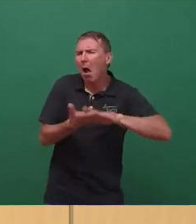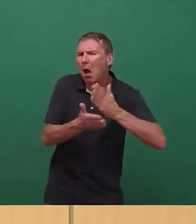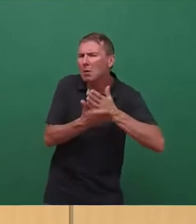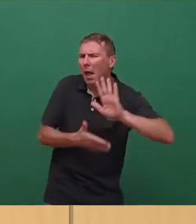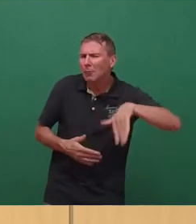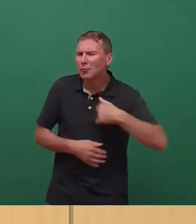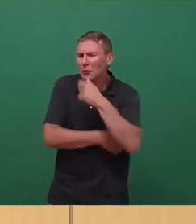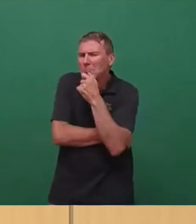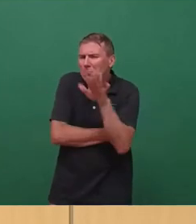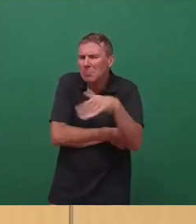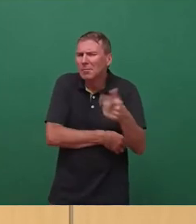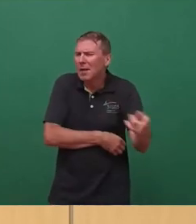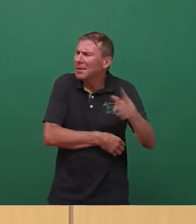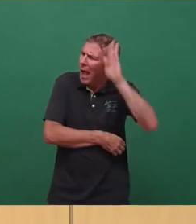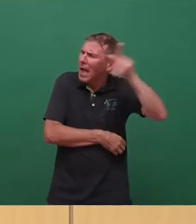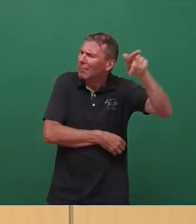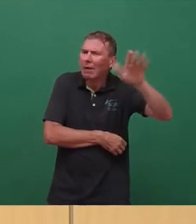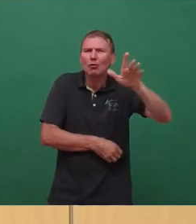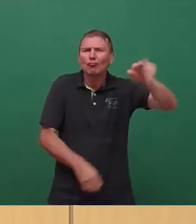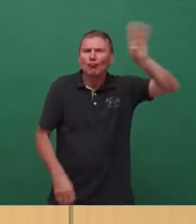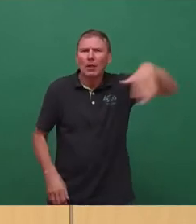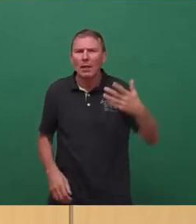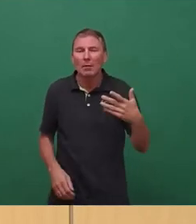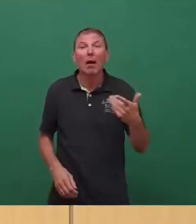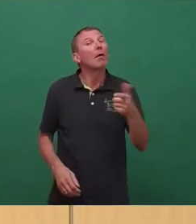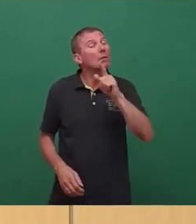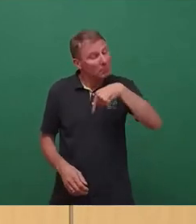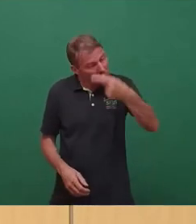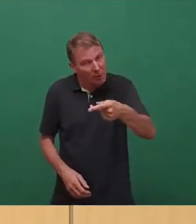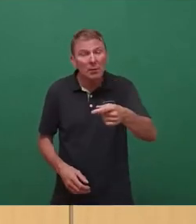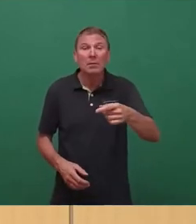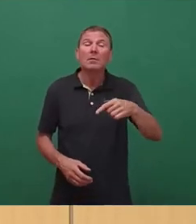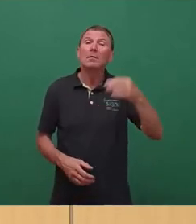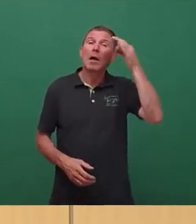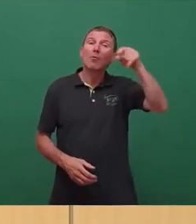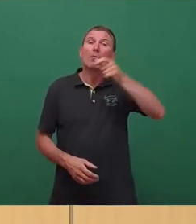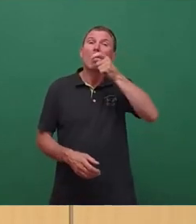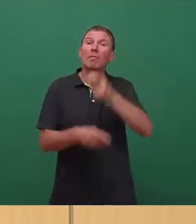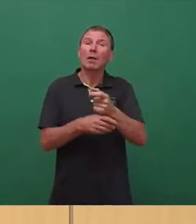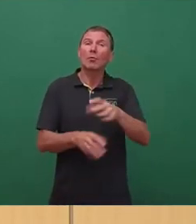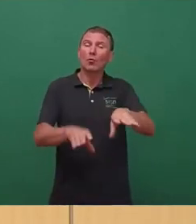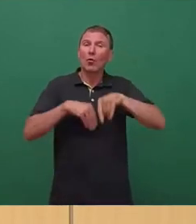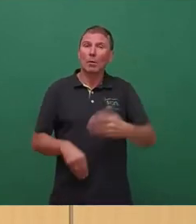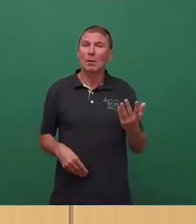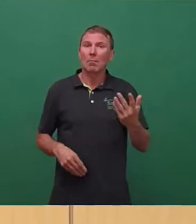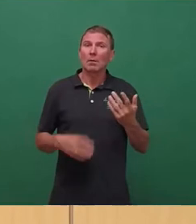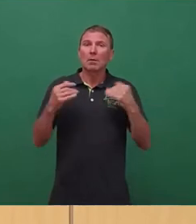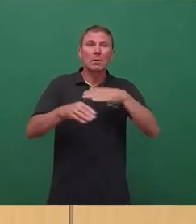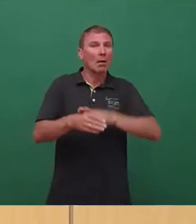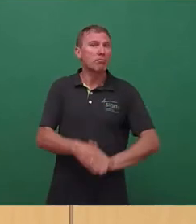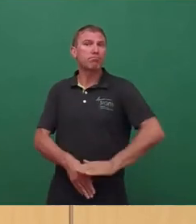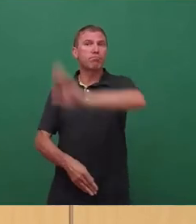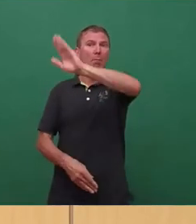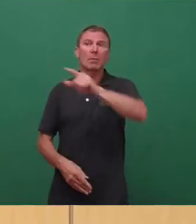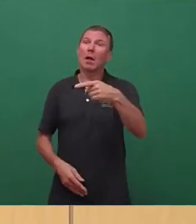Ja, das ist alles Quatsch, was der erzählt. Dann muss man aber auch die Verantwortung übernehmen, wenn im Herbst es hochgeht. Und dann möchte ich nicht hören. Ui,